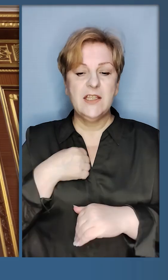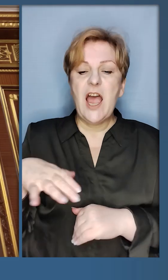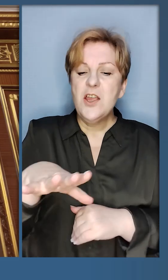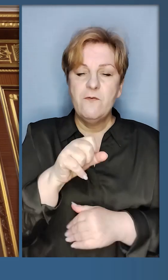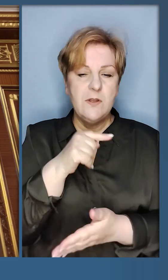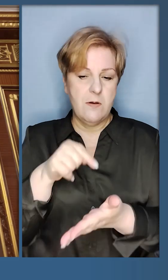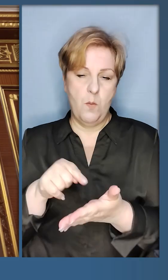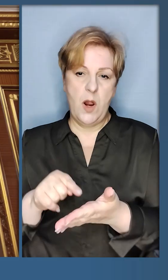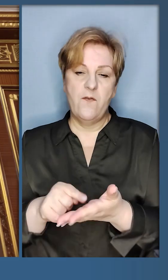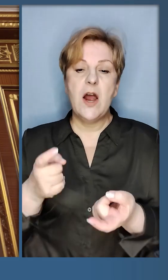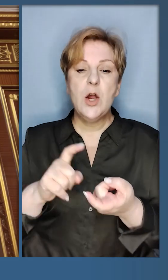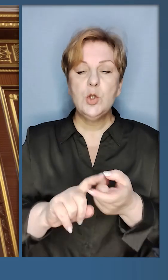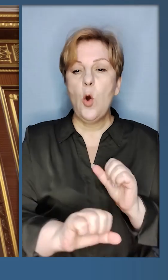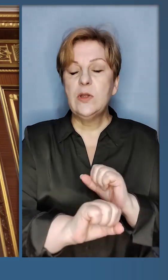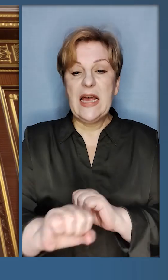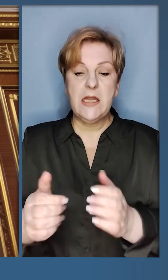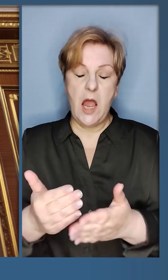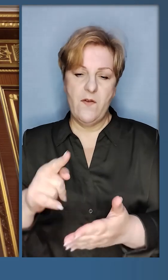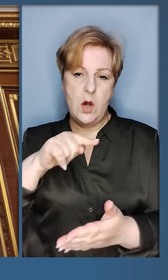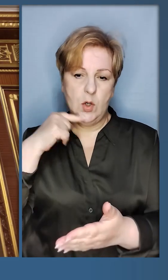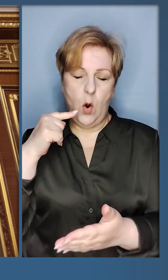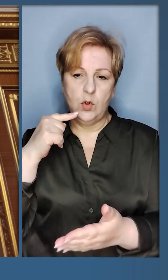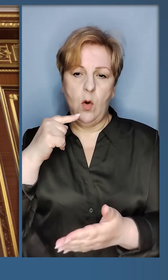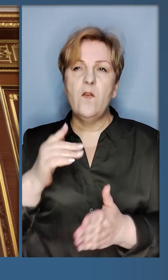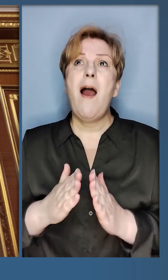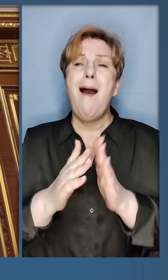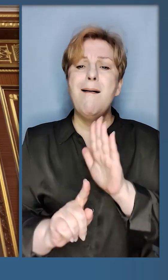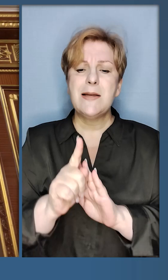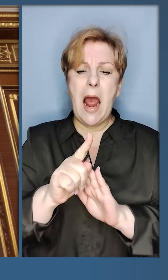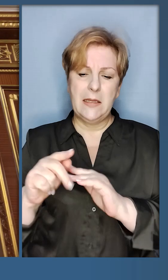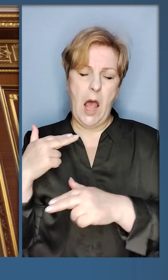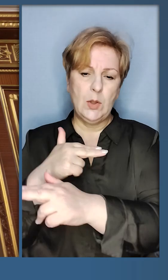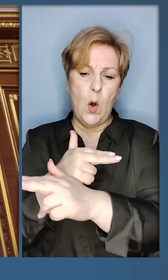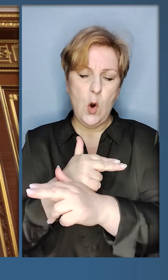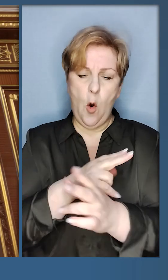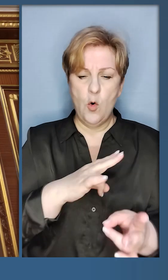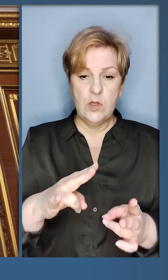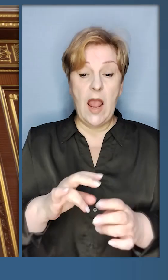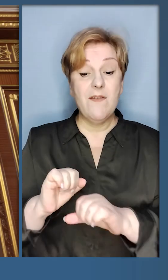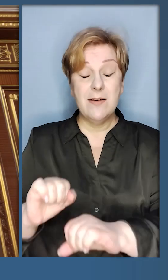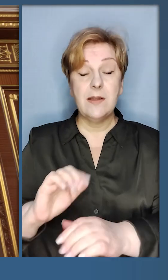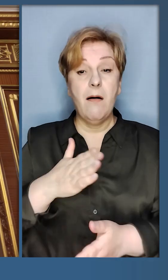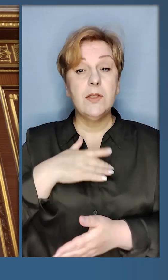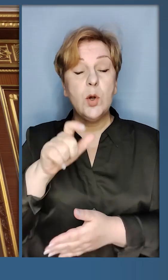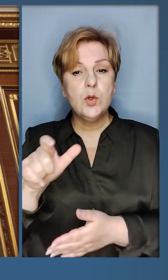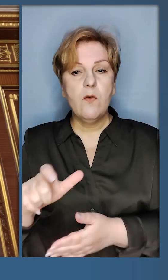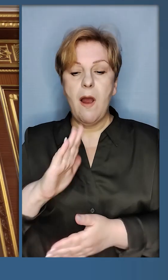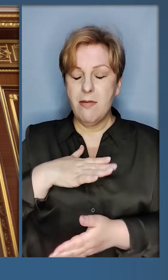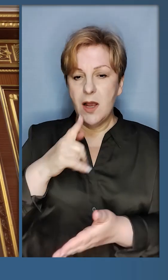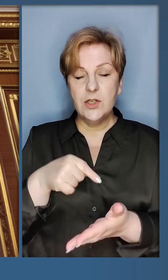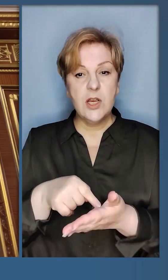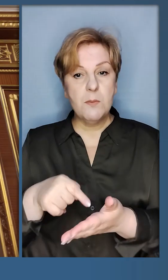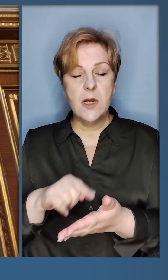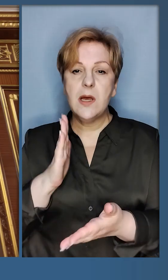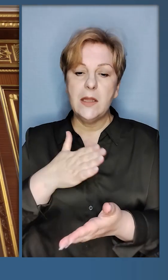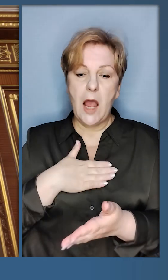усі питання щодо захисту від російського ракетного і дронового терору. Захист наших людей, наших